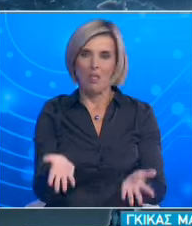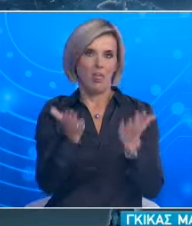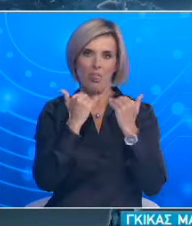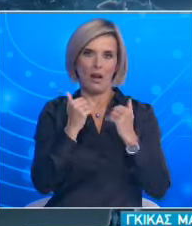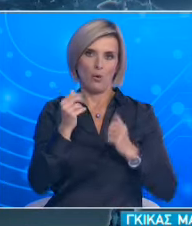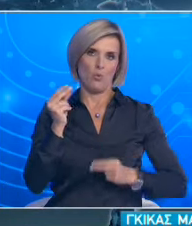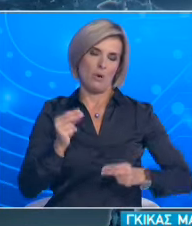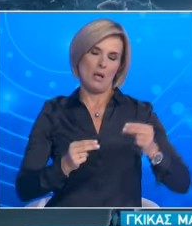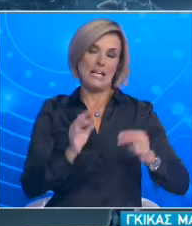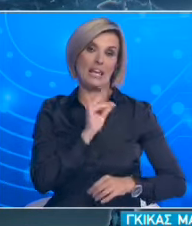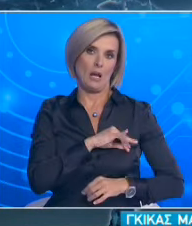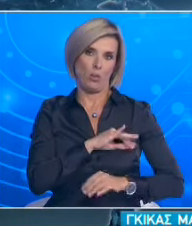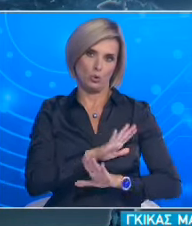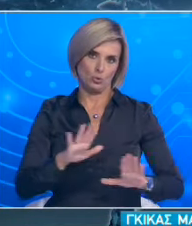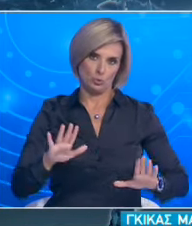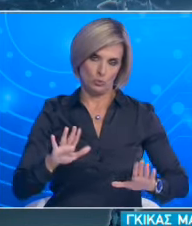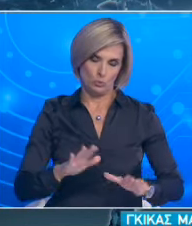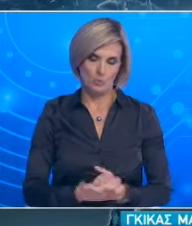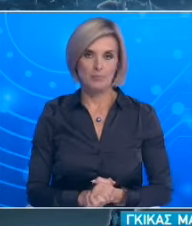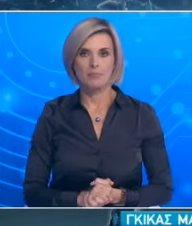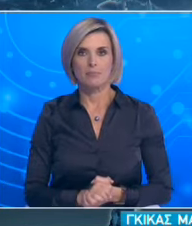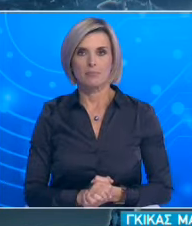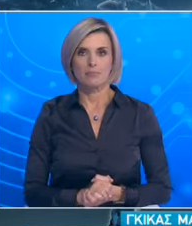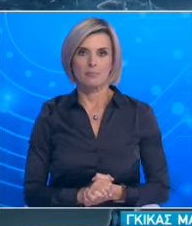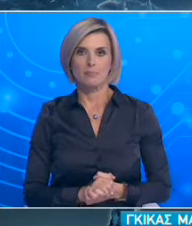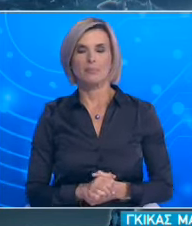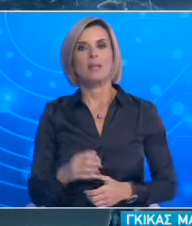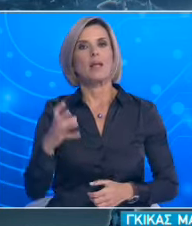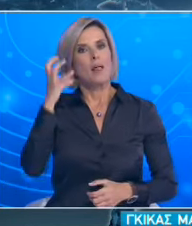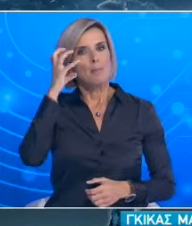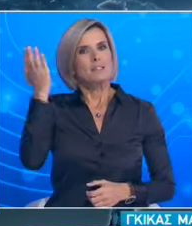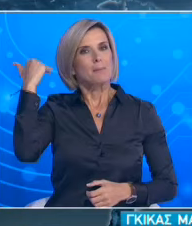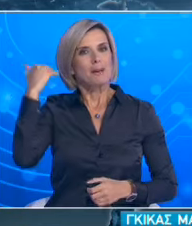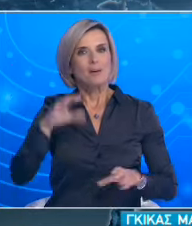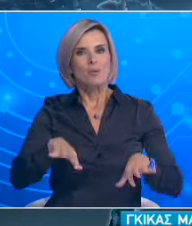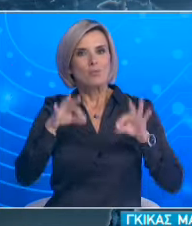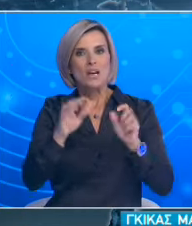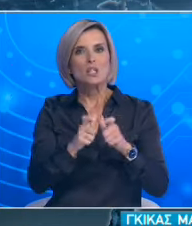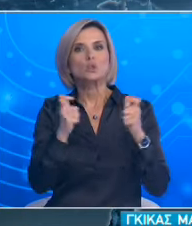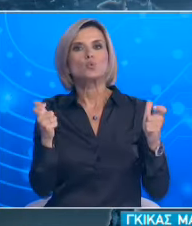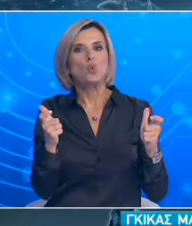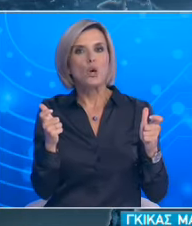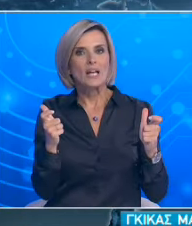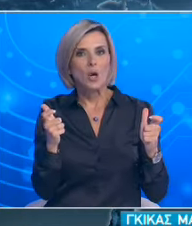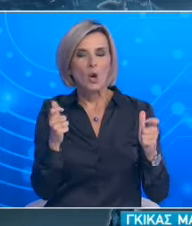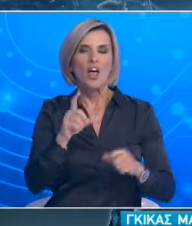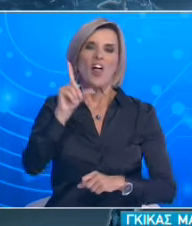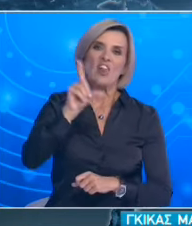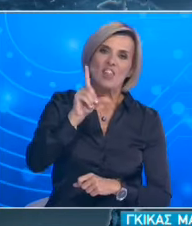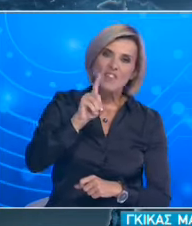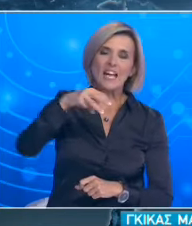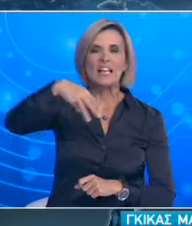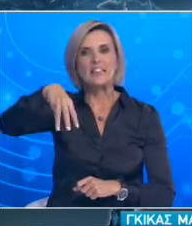συγχρόνως. Όταν κάναμε το εκπεριτροπή στα μισά παιδιά ήταν σπίτι τους. Είχαν μισό χρόνο με τον οποίο